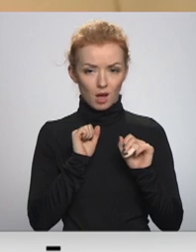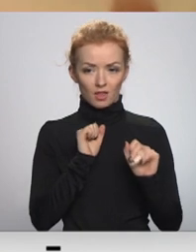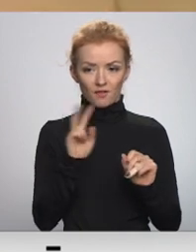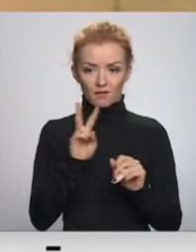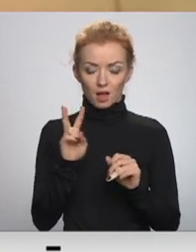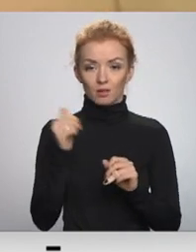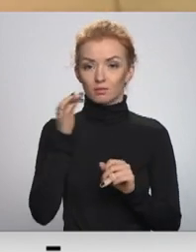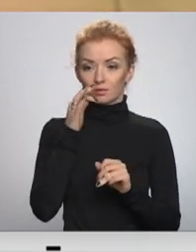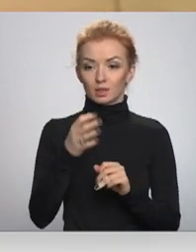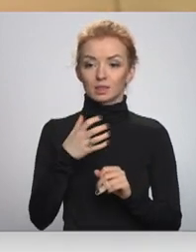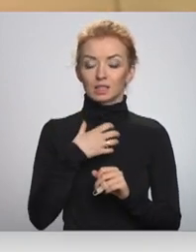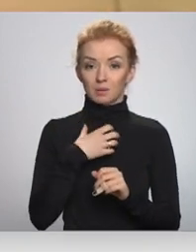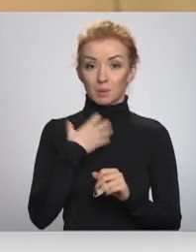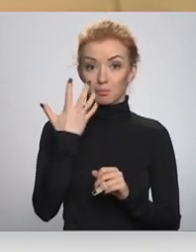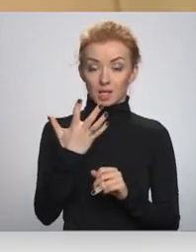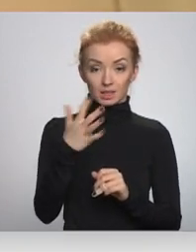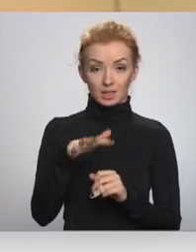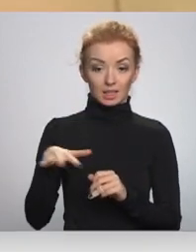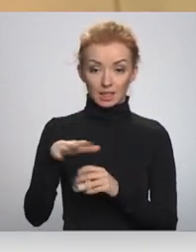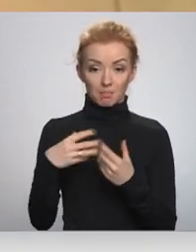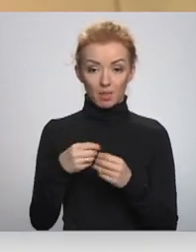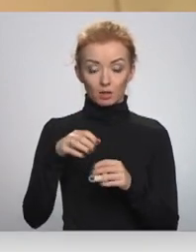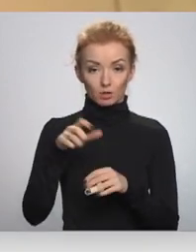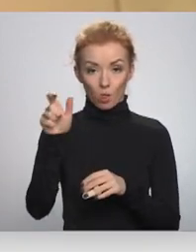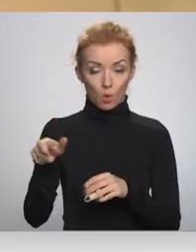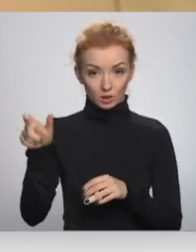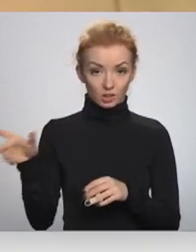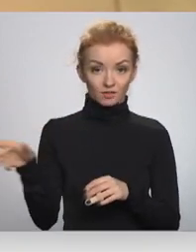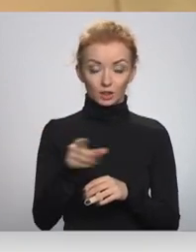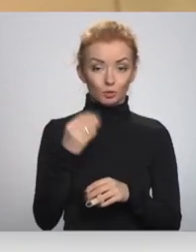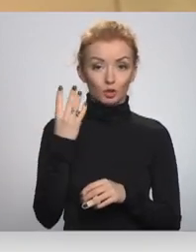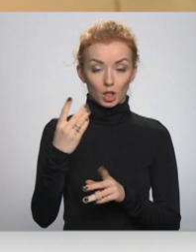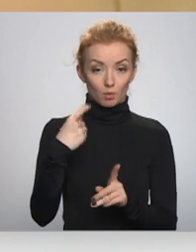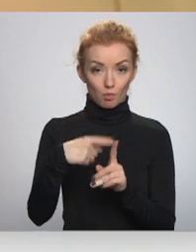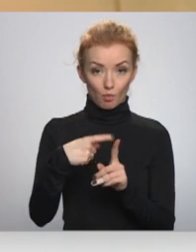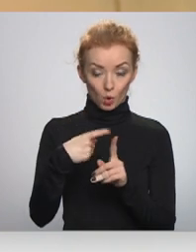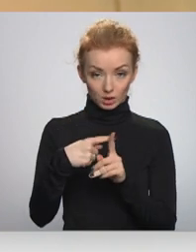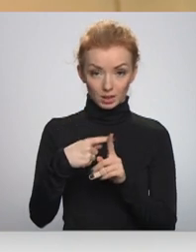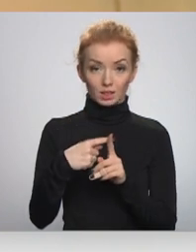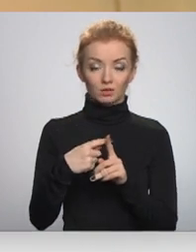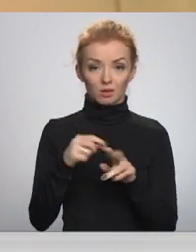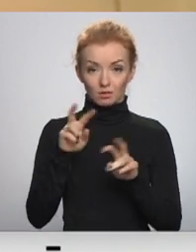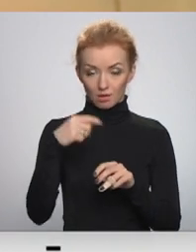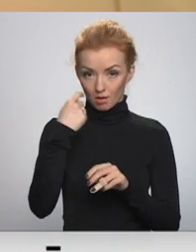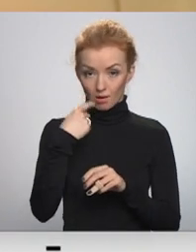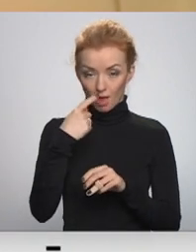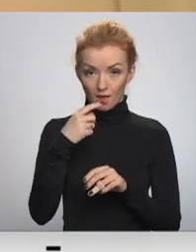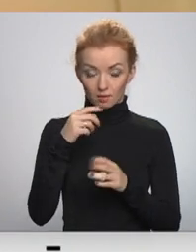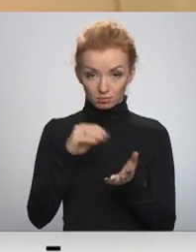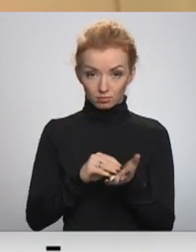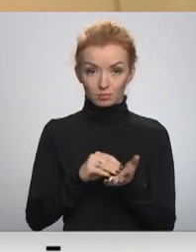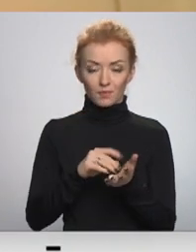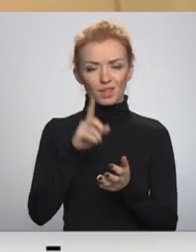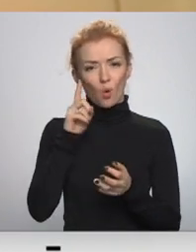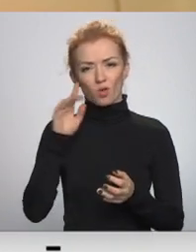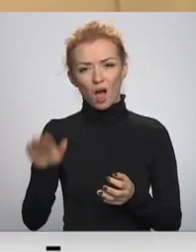Mēs slimojuši pieci ģimenes locekļi. Mums visiem četriem ir bijusi pozitīvs tests. Jaunākajiem